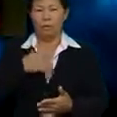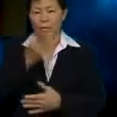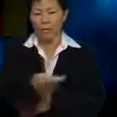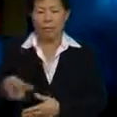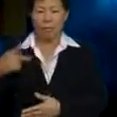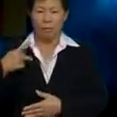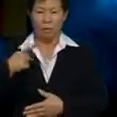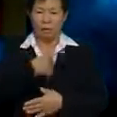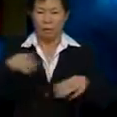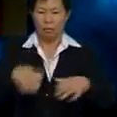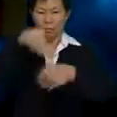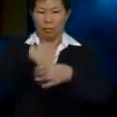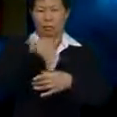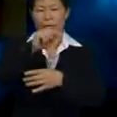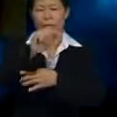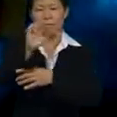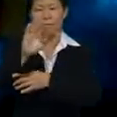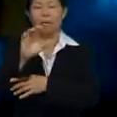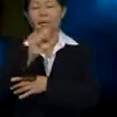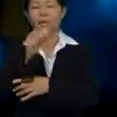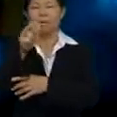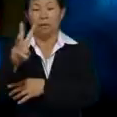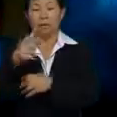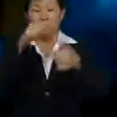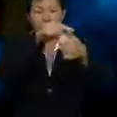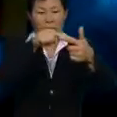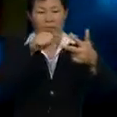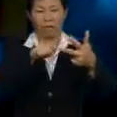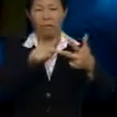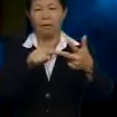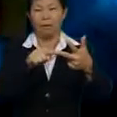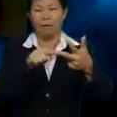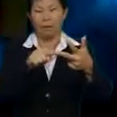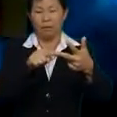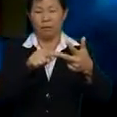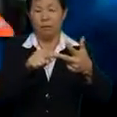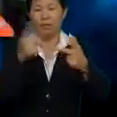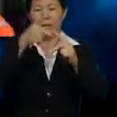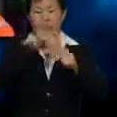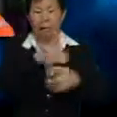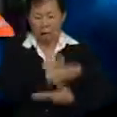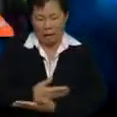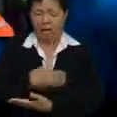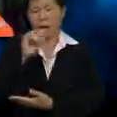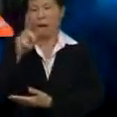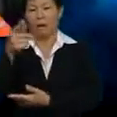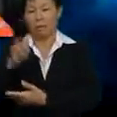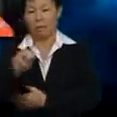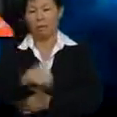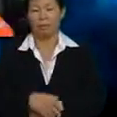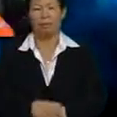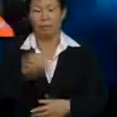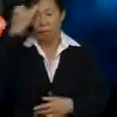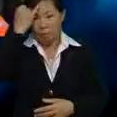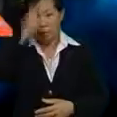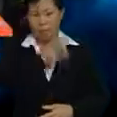termasuklah Dalam sabda Nabi SAW Tiga perkara Yang sampai kepada Anak agam Dan barzah nanti Iaitu Sedakah jariahnya Ilmu